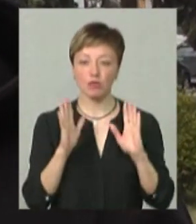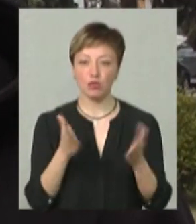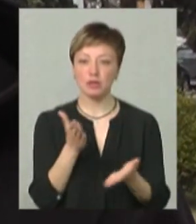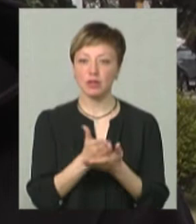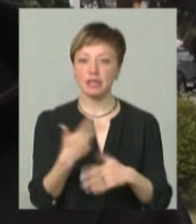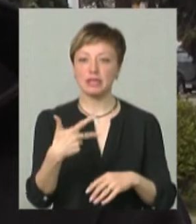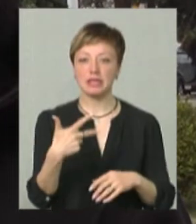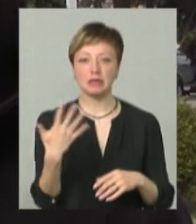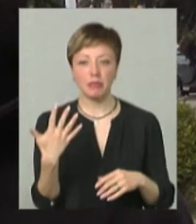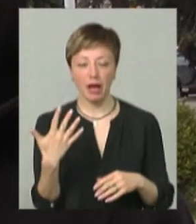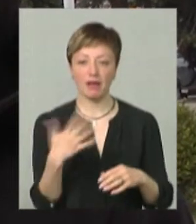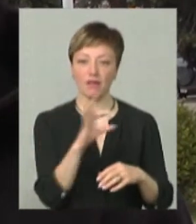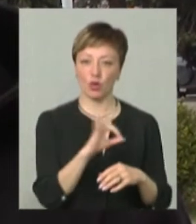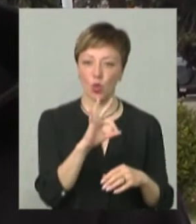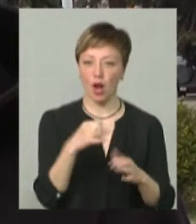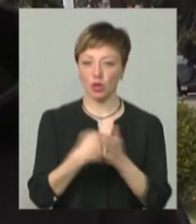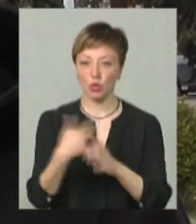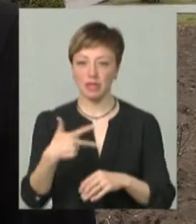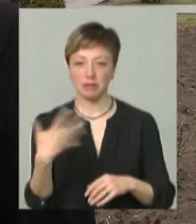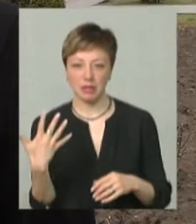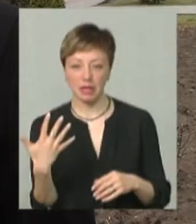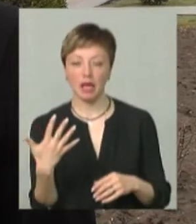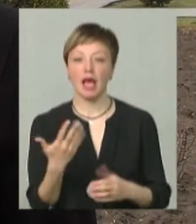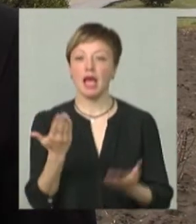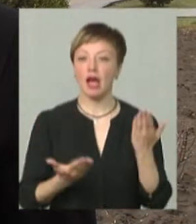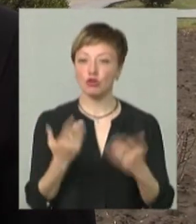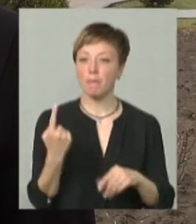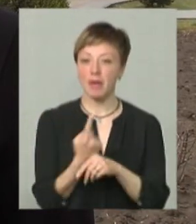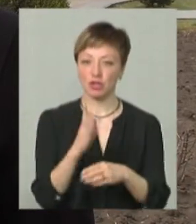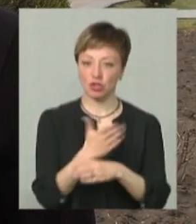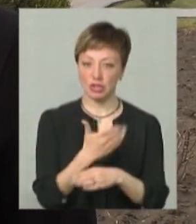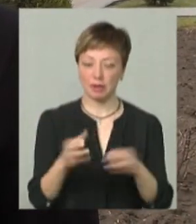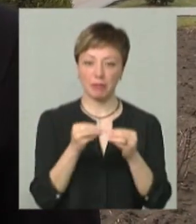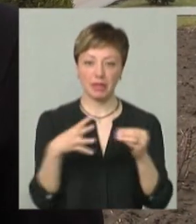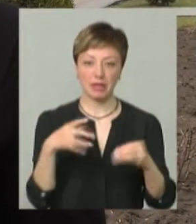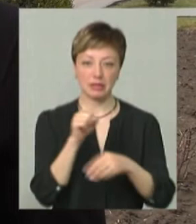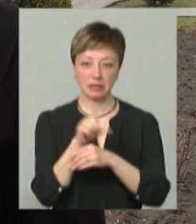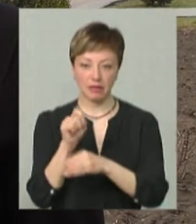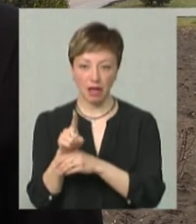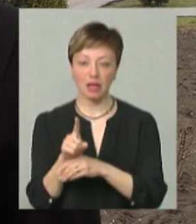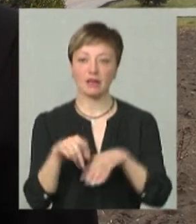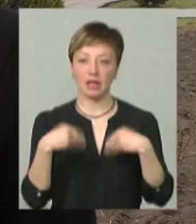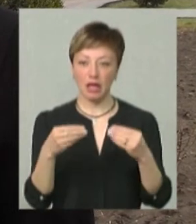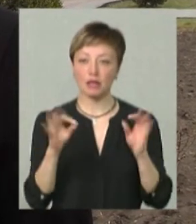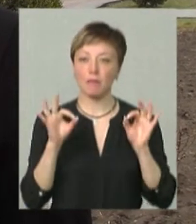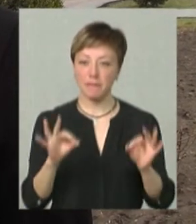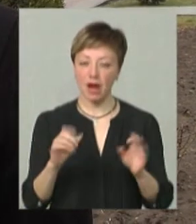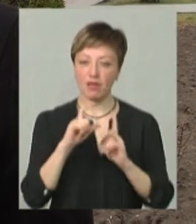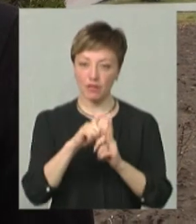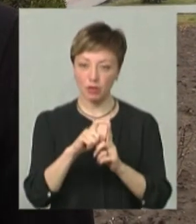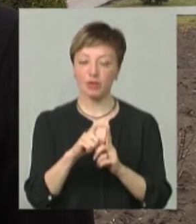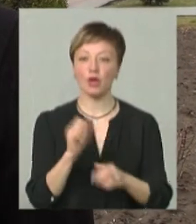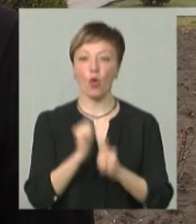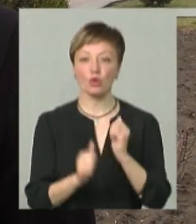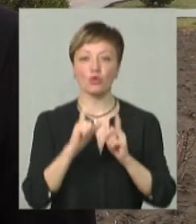становити 35, від 0 до 35. Тобто якщо перша частина 15 завдань ви даєте правильну відповідь, то